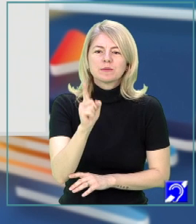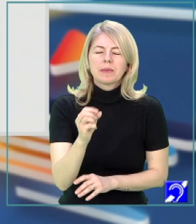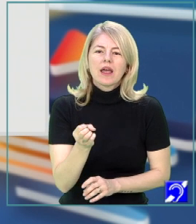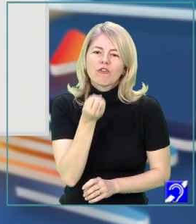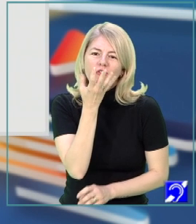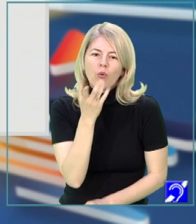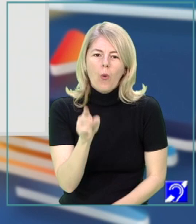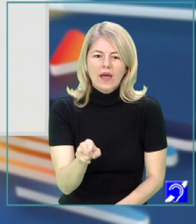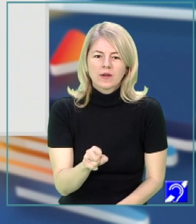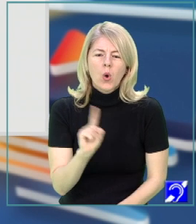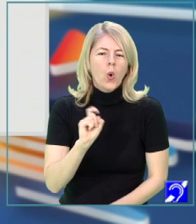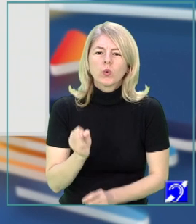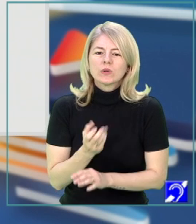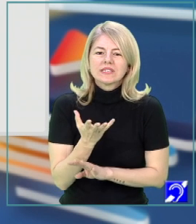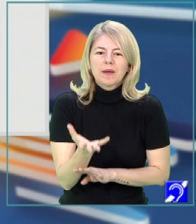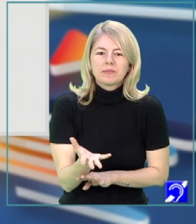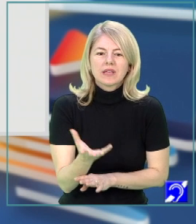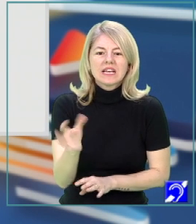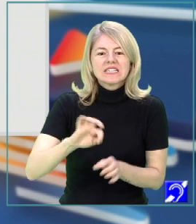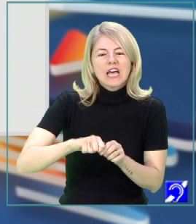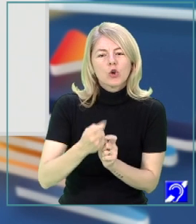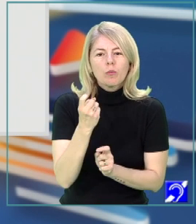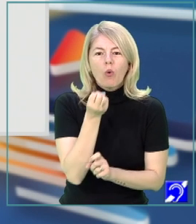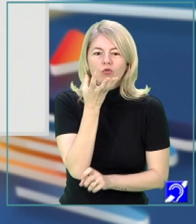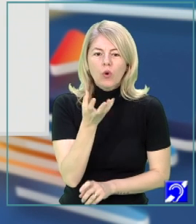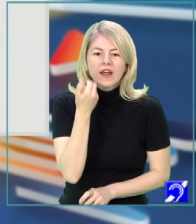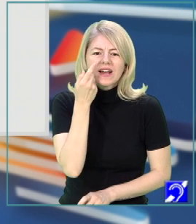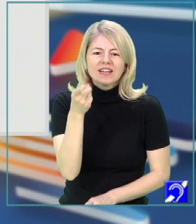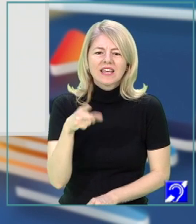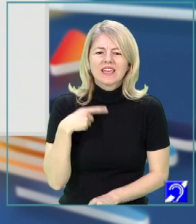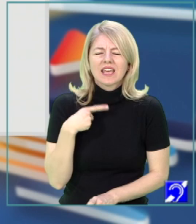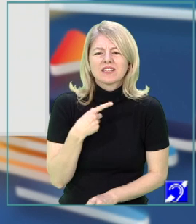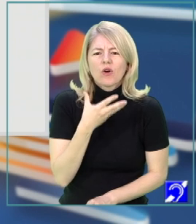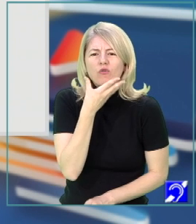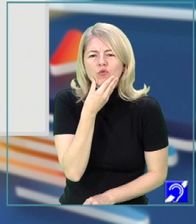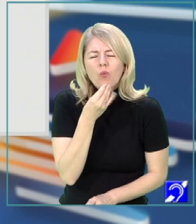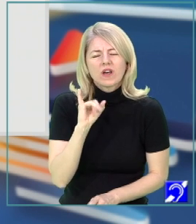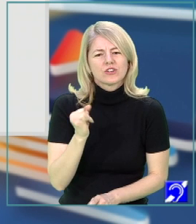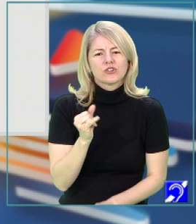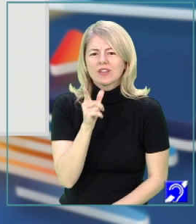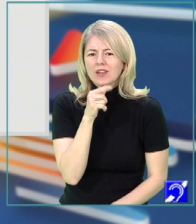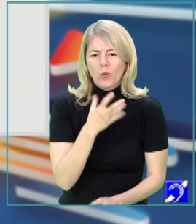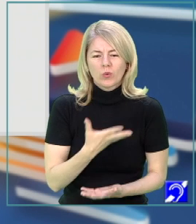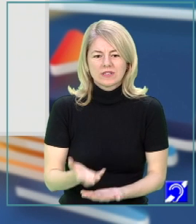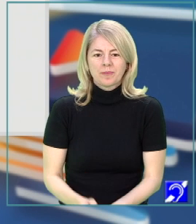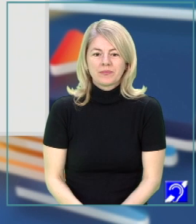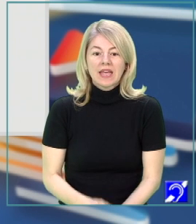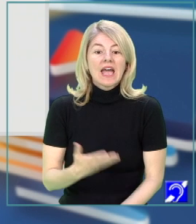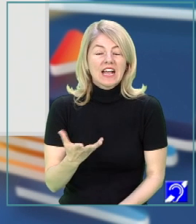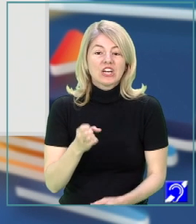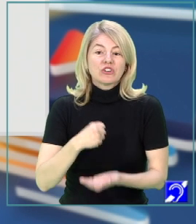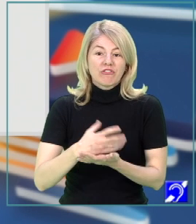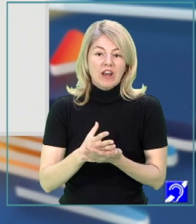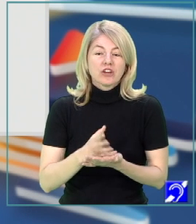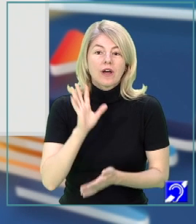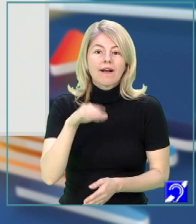stânjenel. O, nu ți-ntinde mâna să rupe o floare când e atâta duioșie în farmecul din gând. Căci vraja